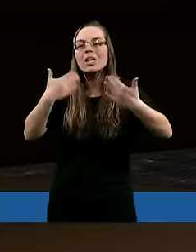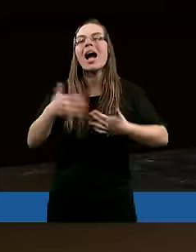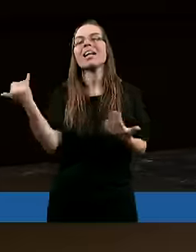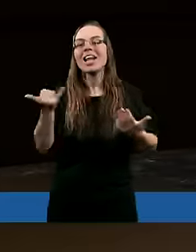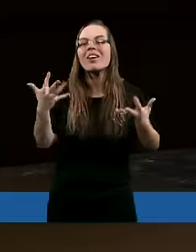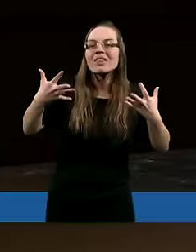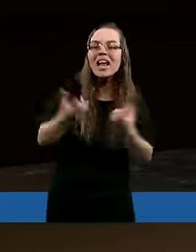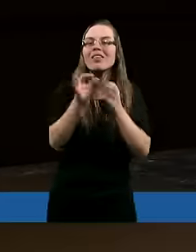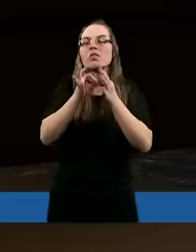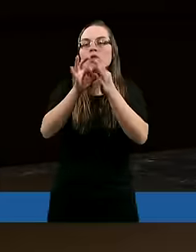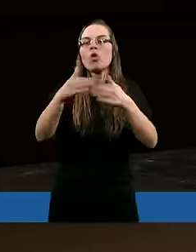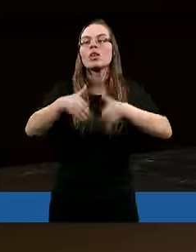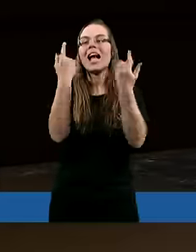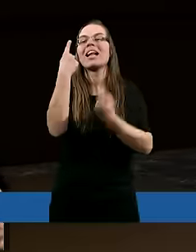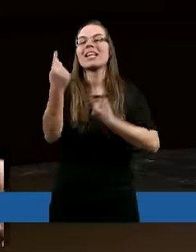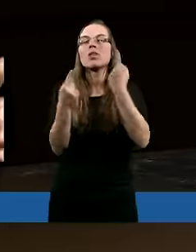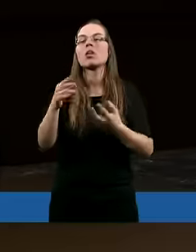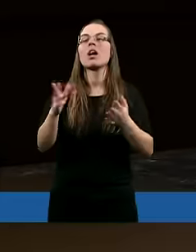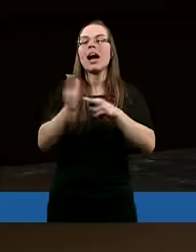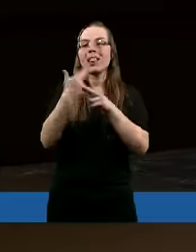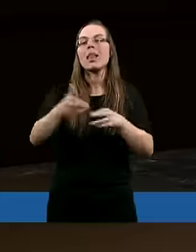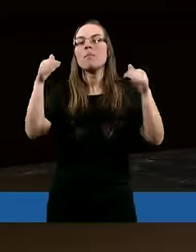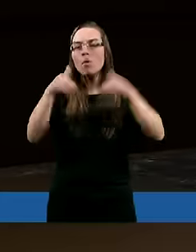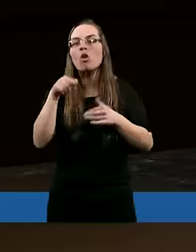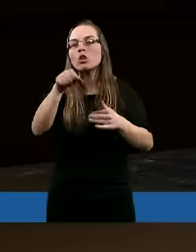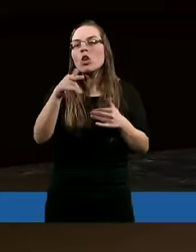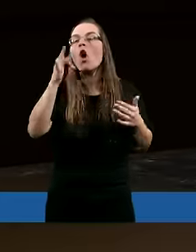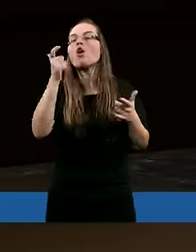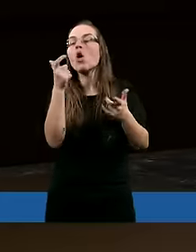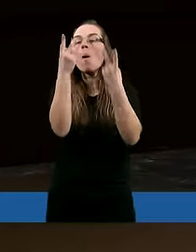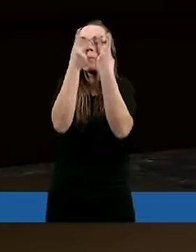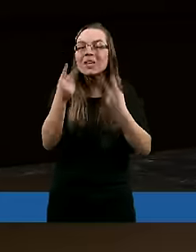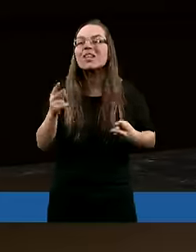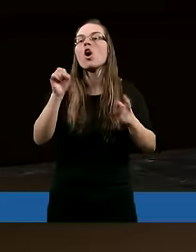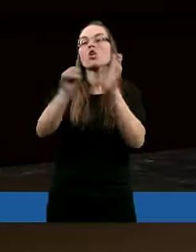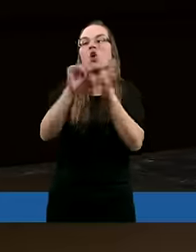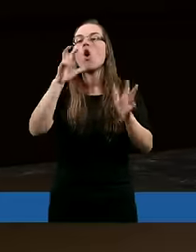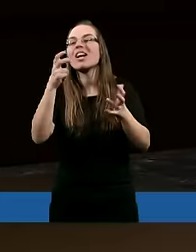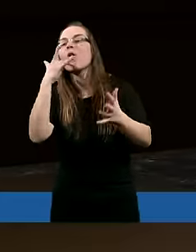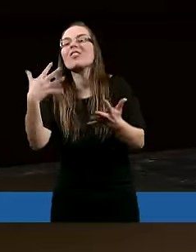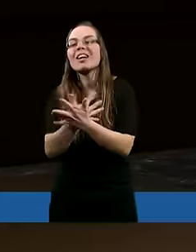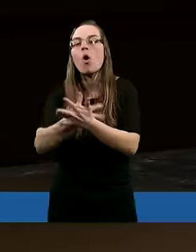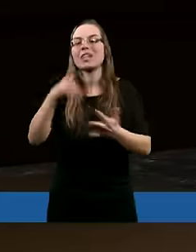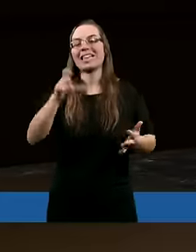Zawsze znajdę w ciągu dnia sytuację, kiedy mogę to, co przeczytałam, wykorzystać.